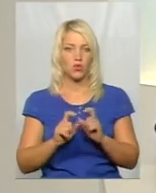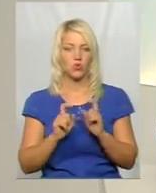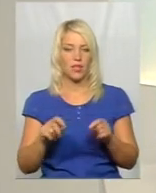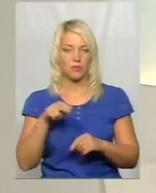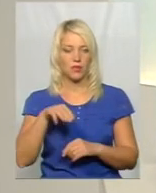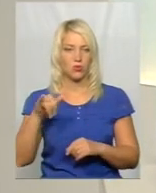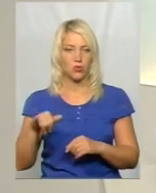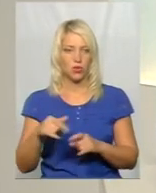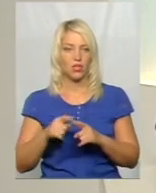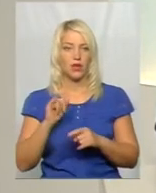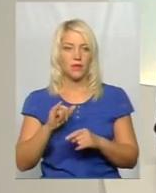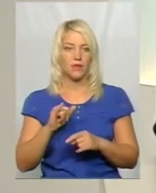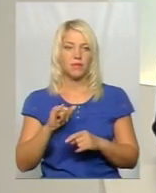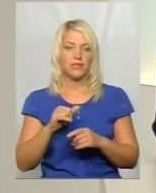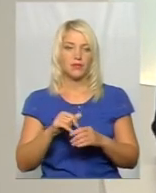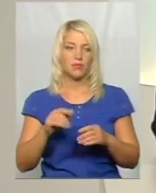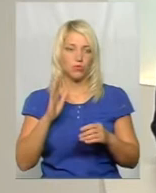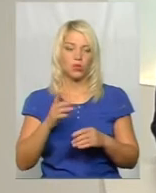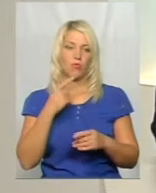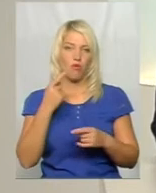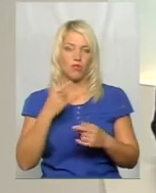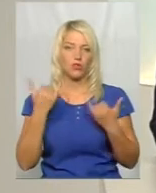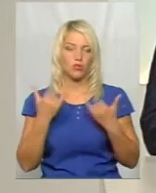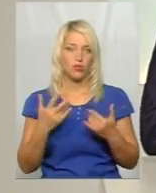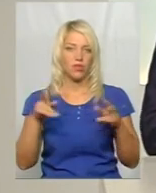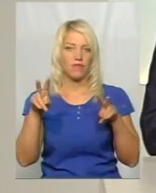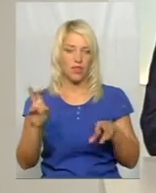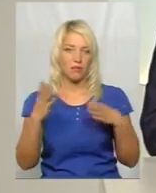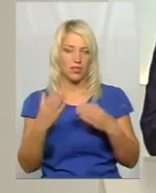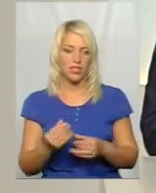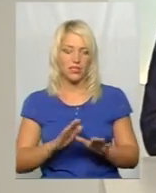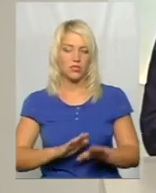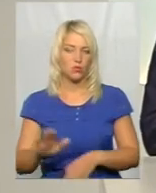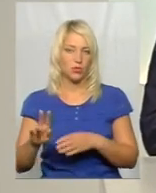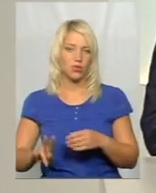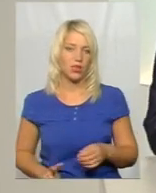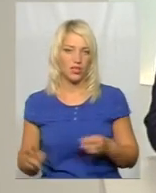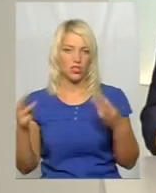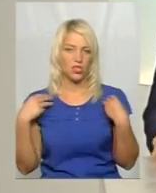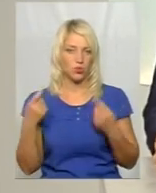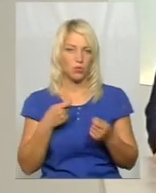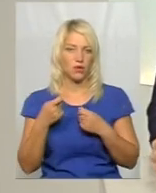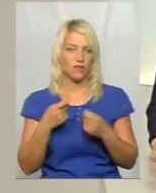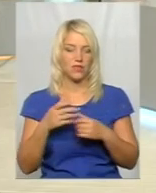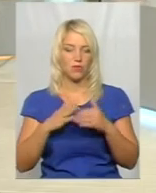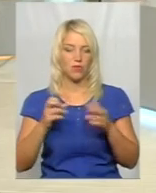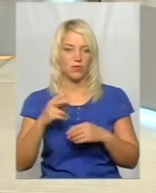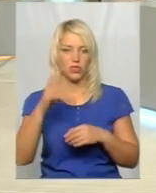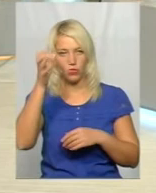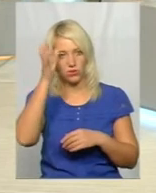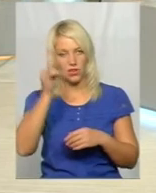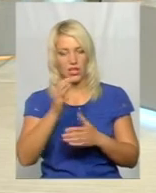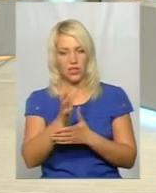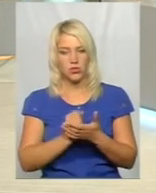профтехосвіти безпосередньо, про це говоримо сьогодні у темі дня, заступником директора, начальником управління професійної освіти та